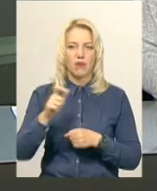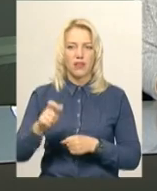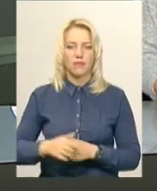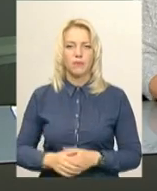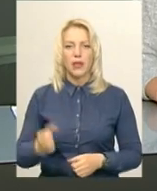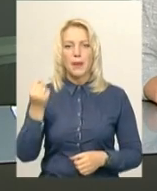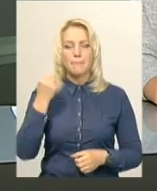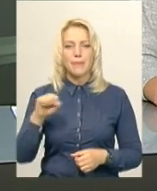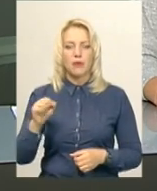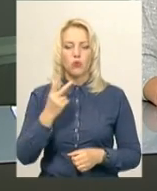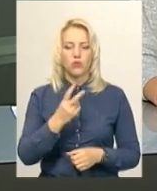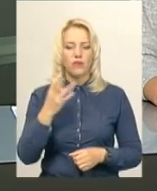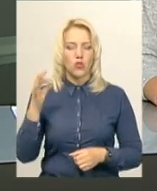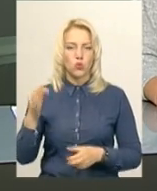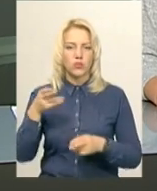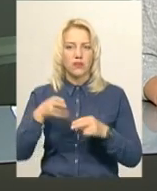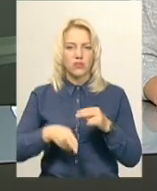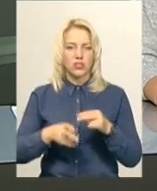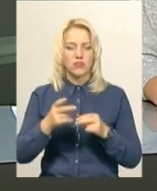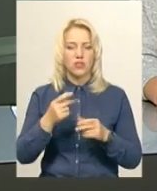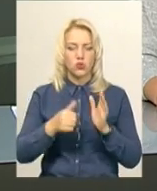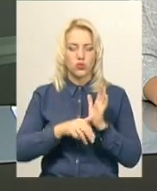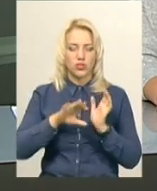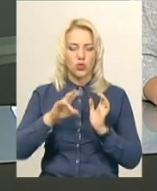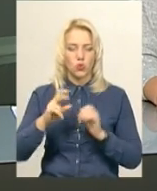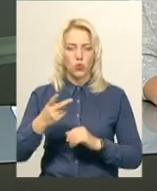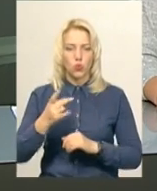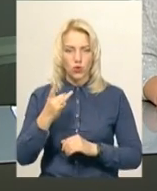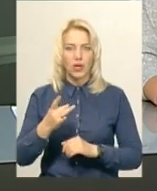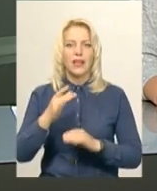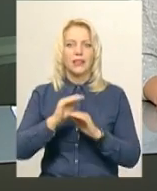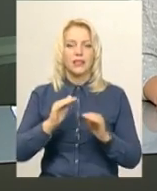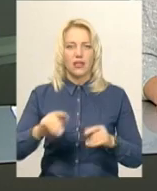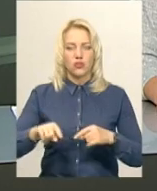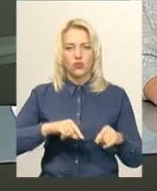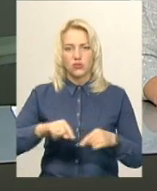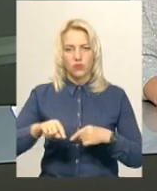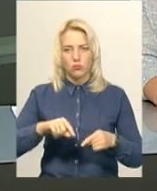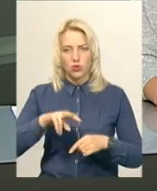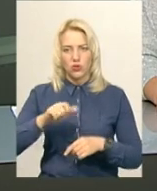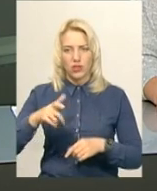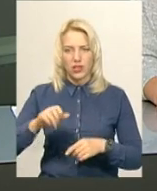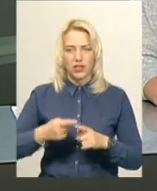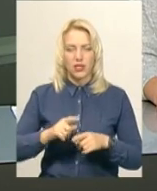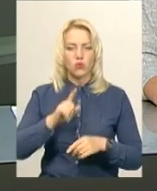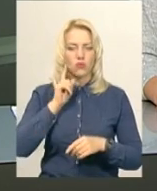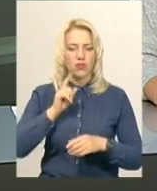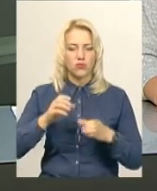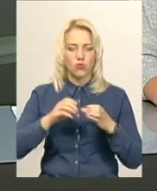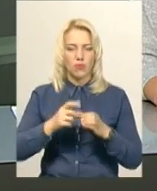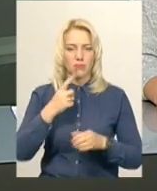Перемогою 2-0 завершився шостий тур Дитячої футбольної ліги України поміж юнацькими командами першої ліги.